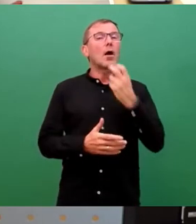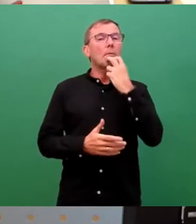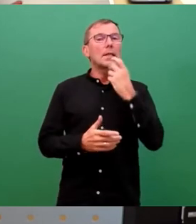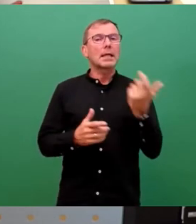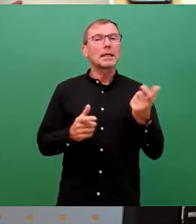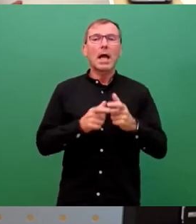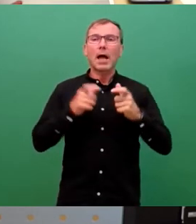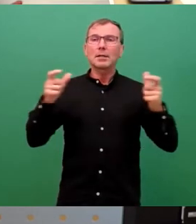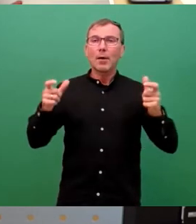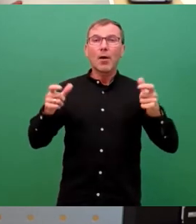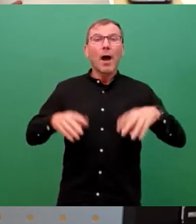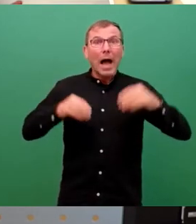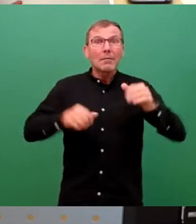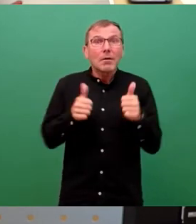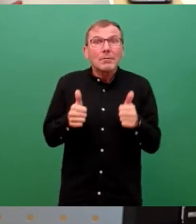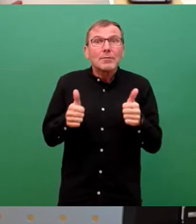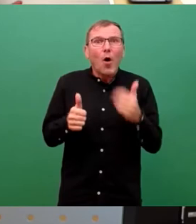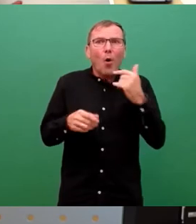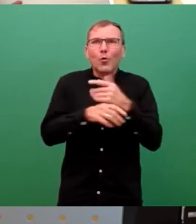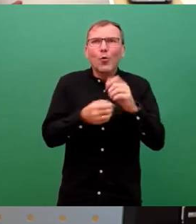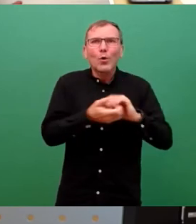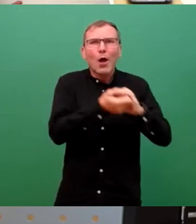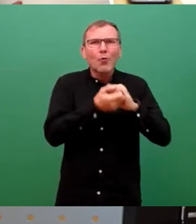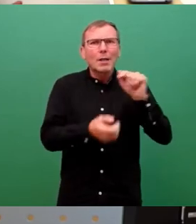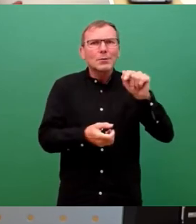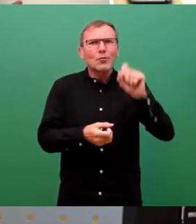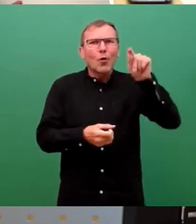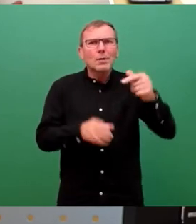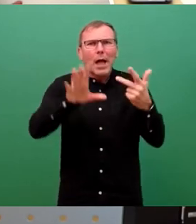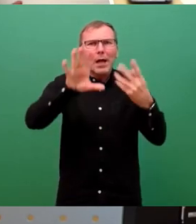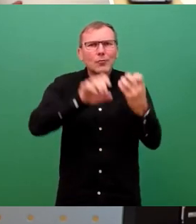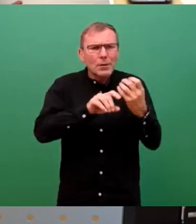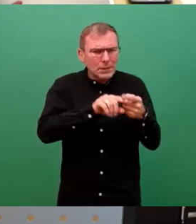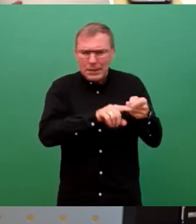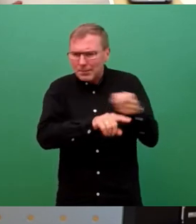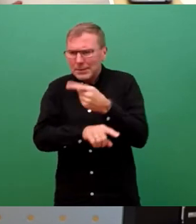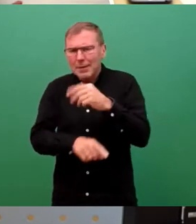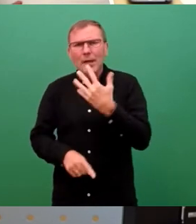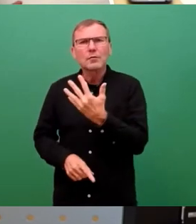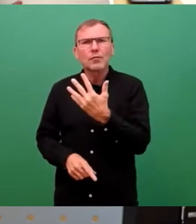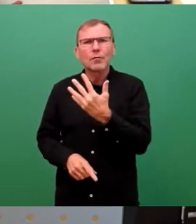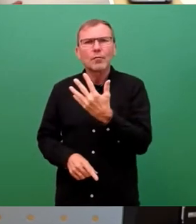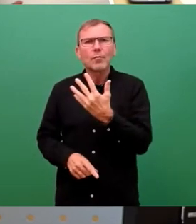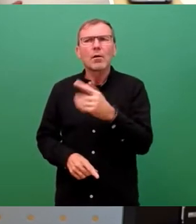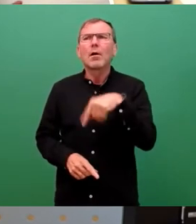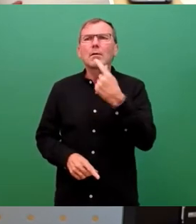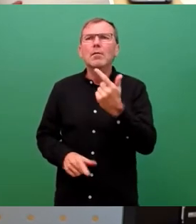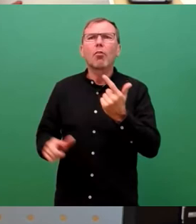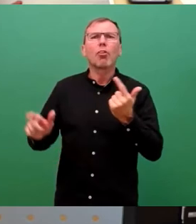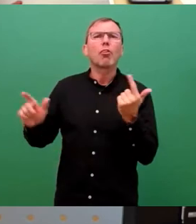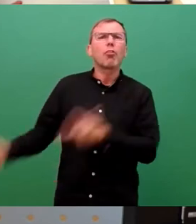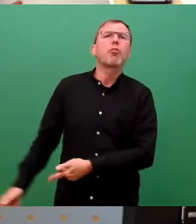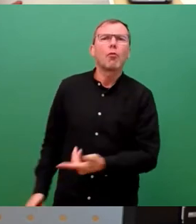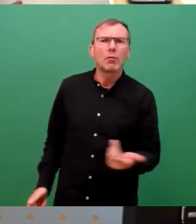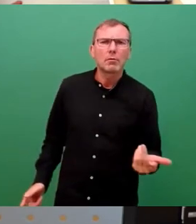vielversprechendem Beginn durch die rot-grüne Koalition von 1998 bis 2005 sträflich verlasslässigt. Ja,